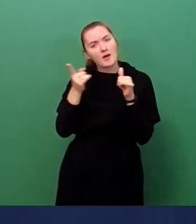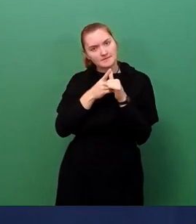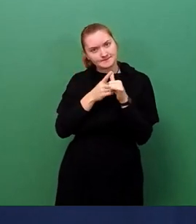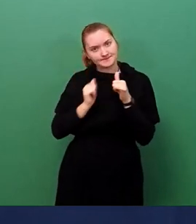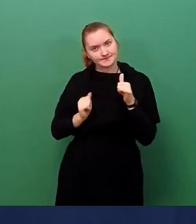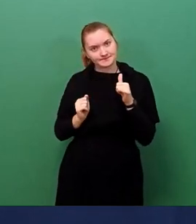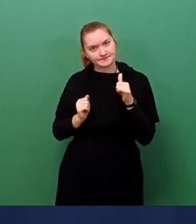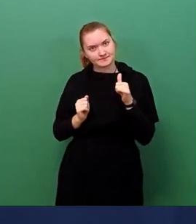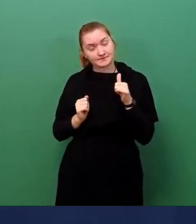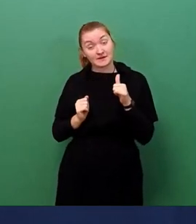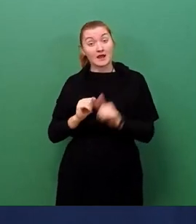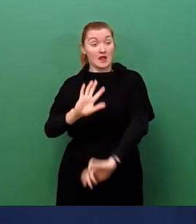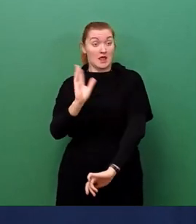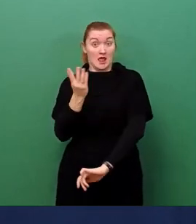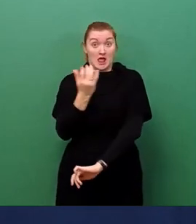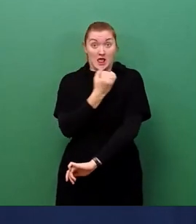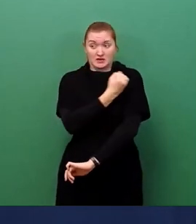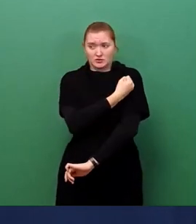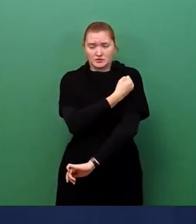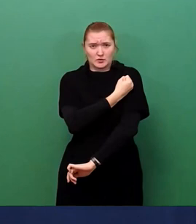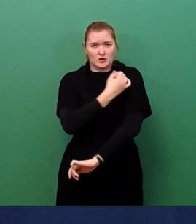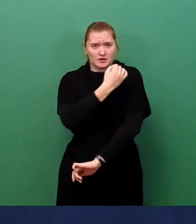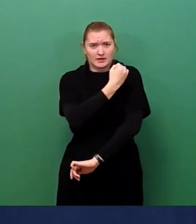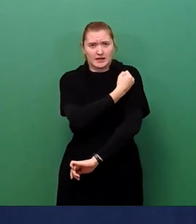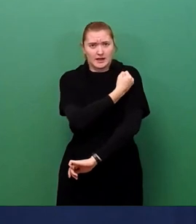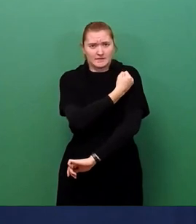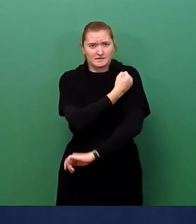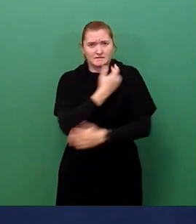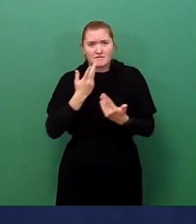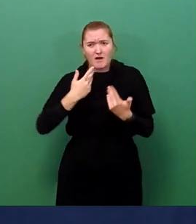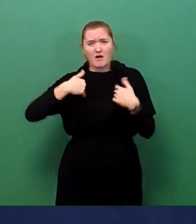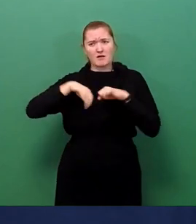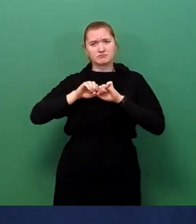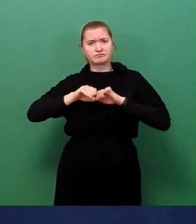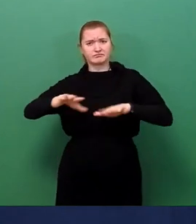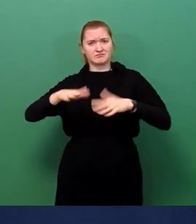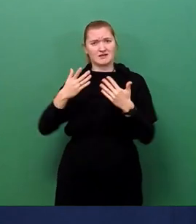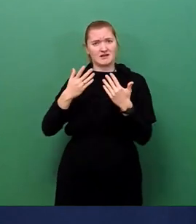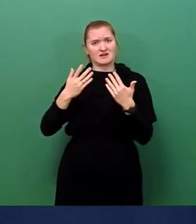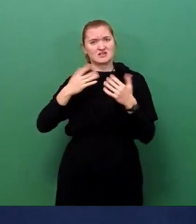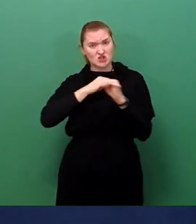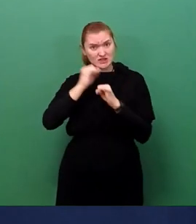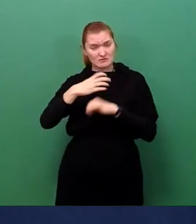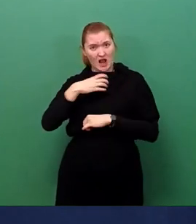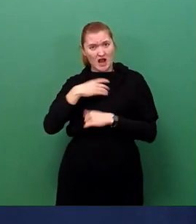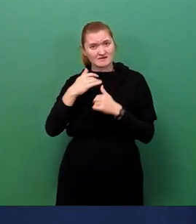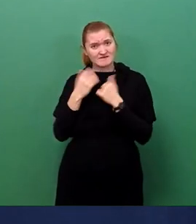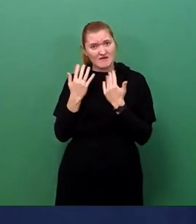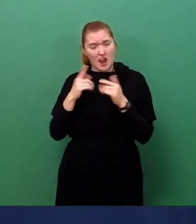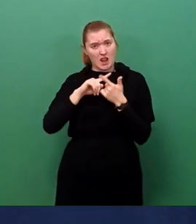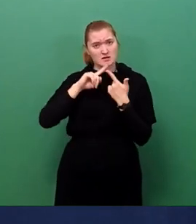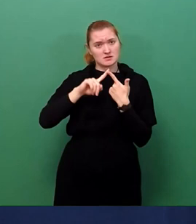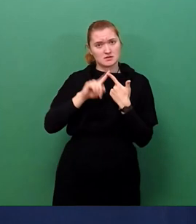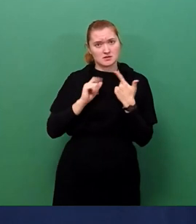Impfdurchbrüche hat das städtische Klinikum Dresden bisher insgesamt registriert? Wie schlüsselt sich die im städtischen Klinikum